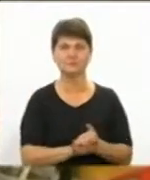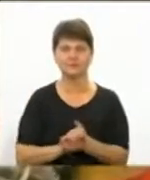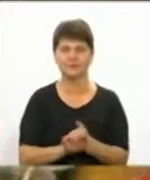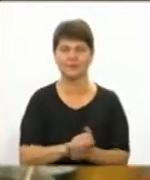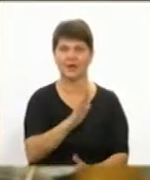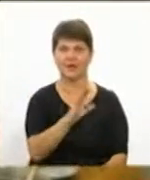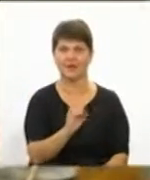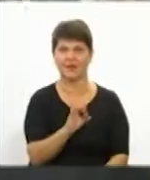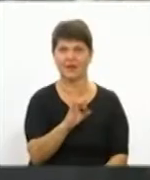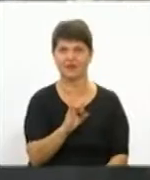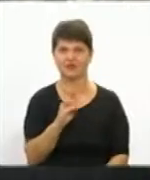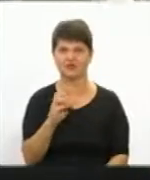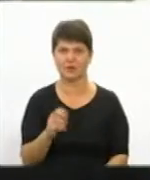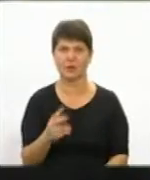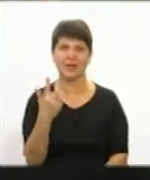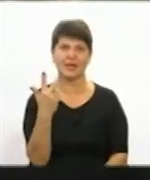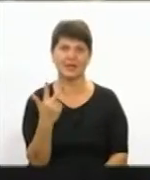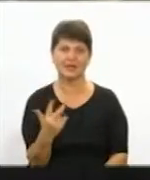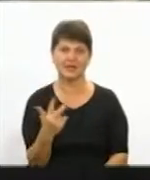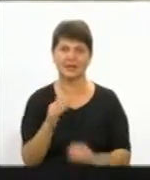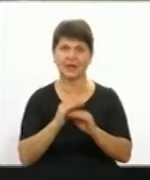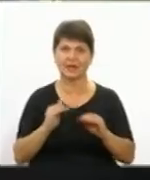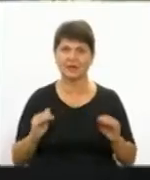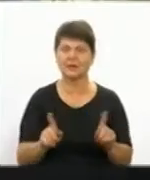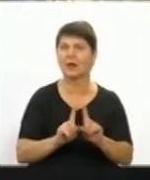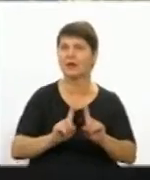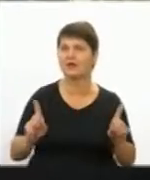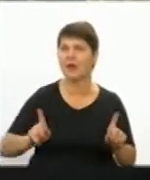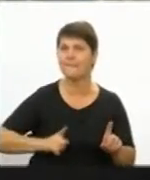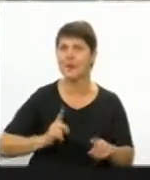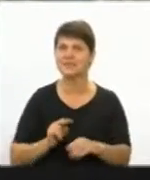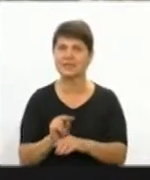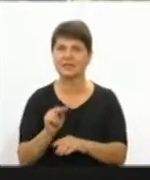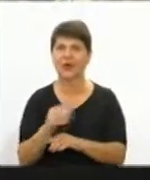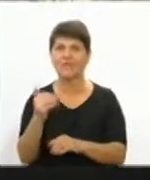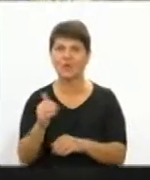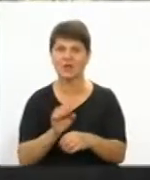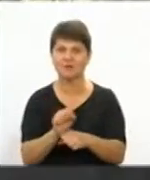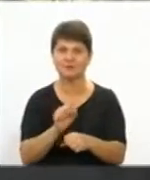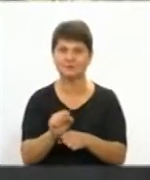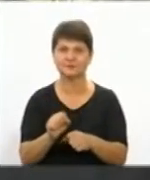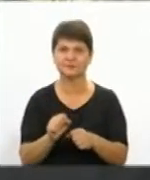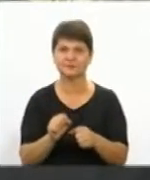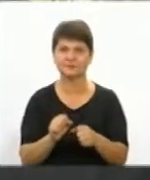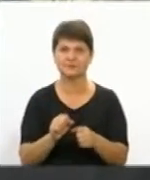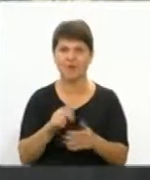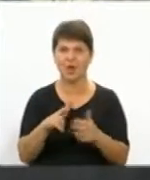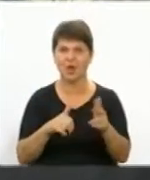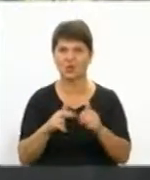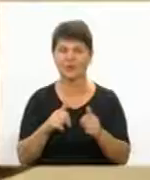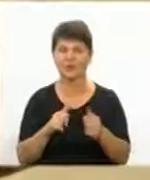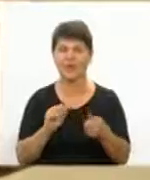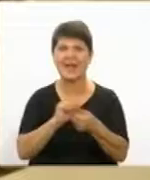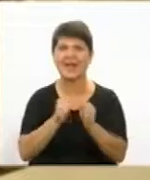Берещак. «Сьогодні для діток ми підготували цікаві креативні майстер-класи. Вони виготовляють вітрички та розварбовують гіпцові